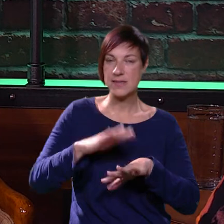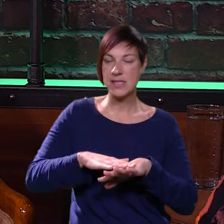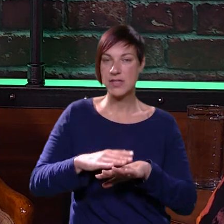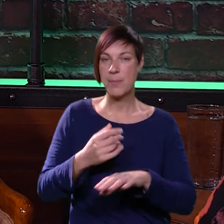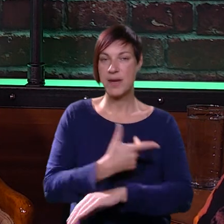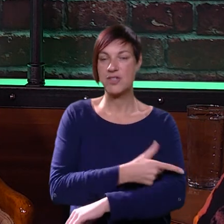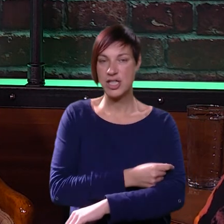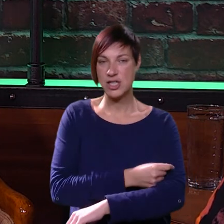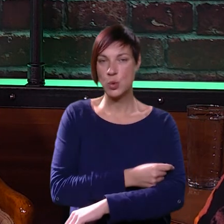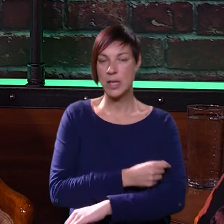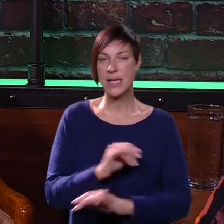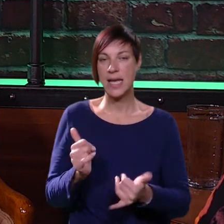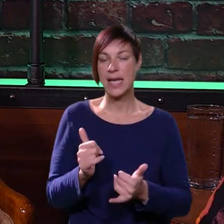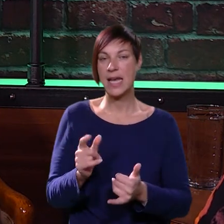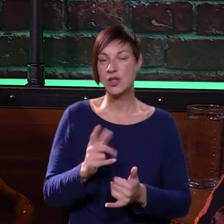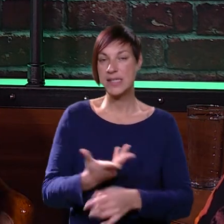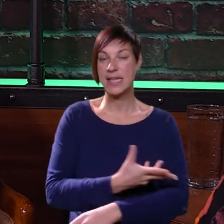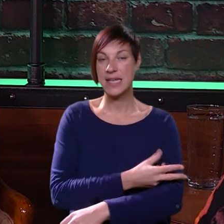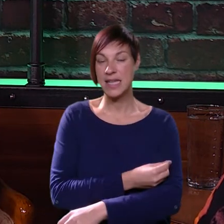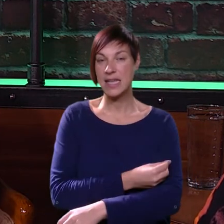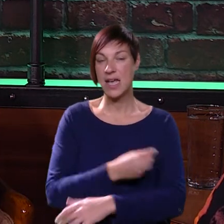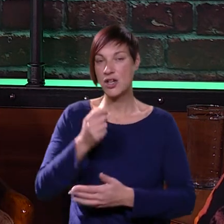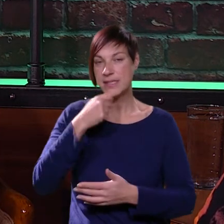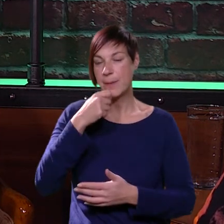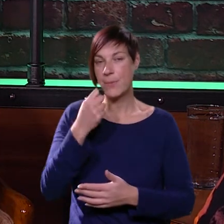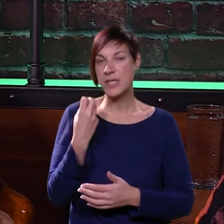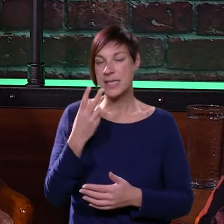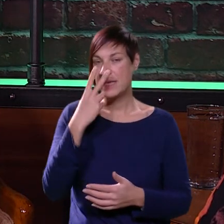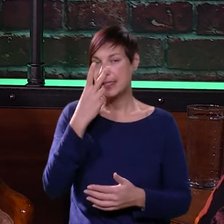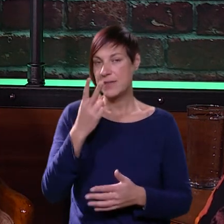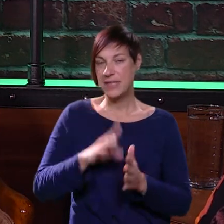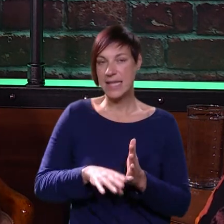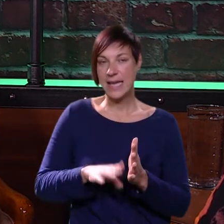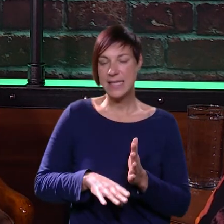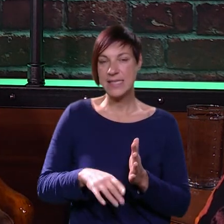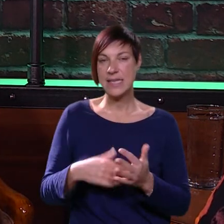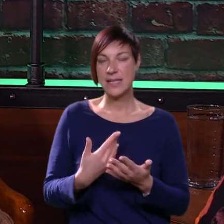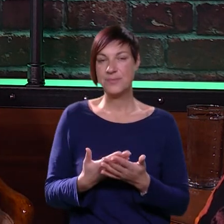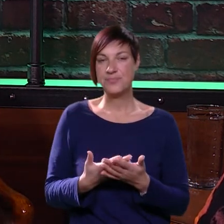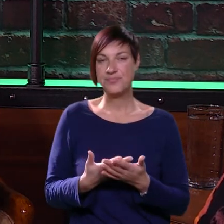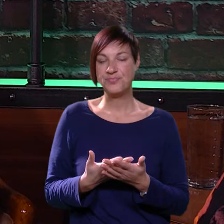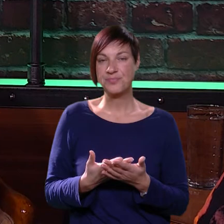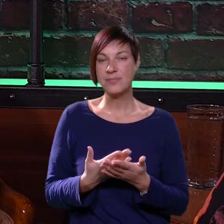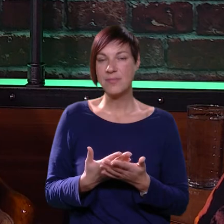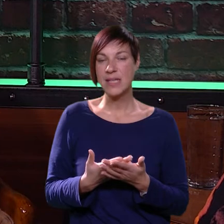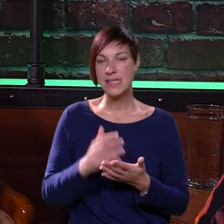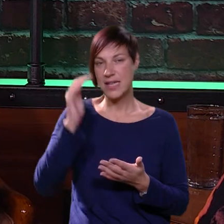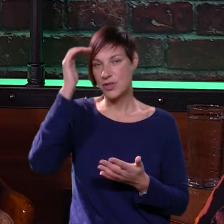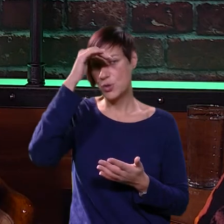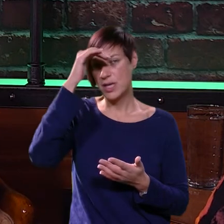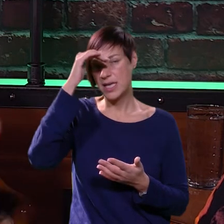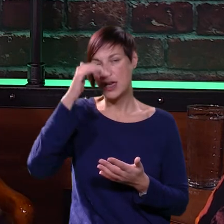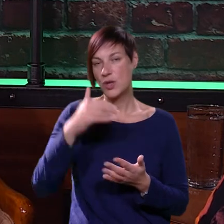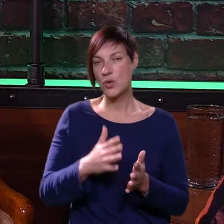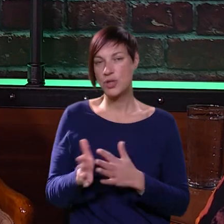ako se da previše inzulina, ili ako se nije dalo nešto za pojeska, se vidi da je inzulina nizak. Zato je noć,